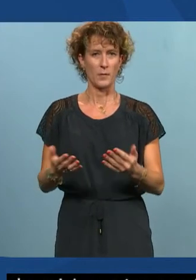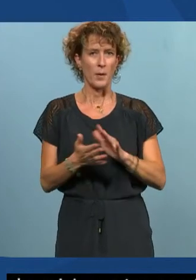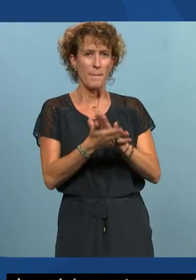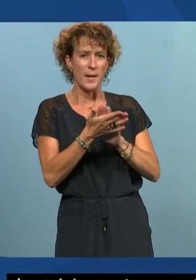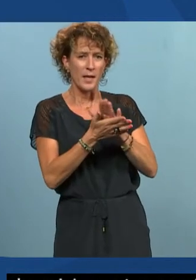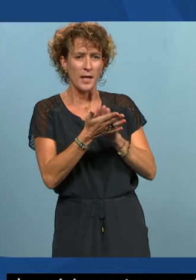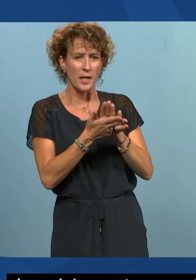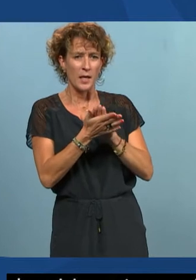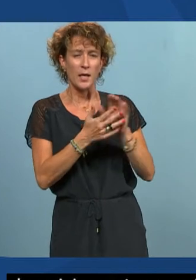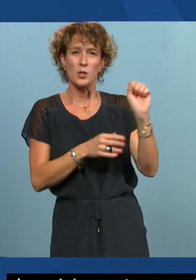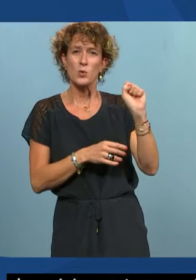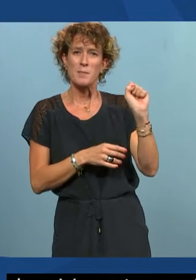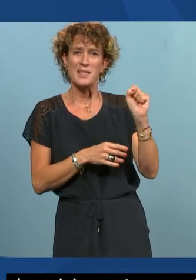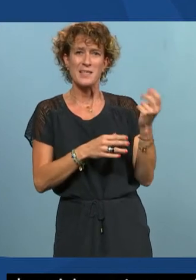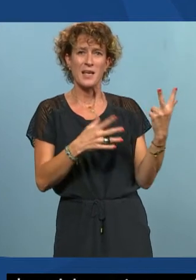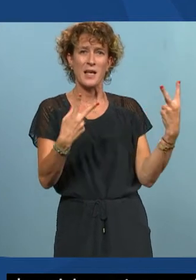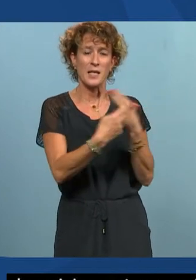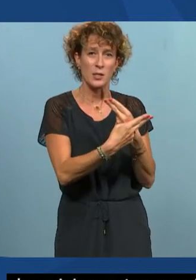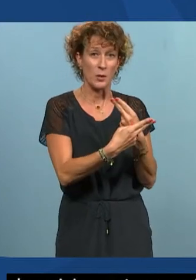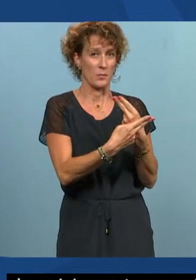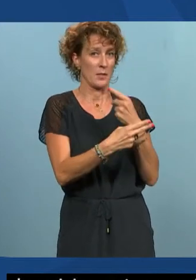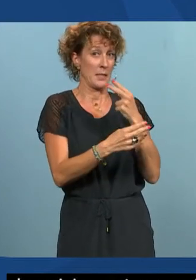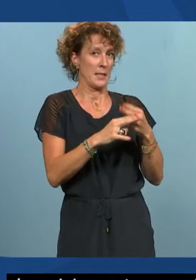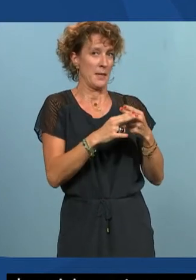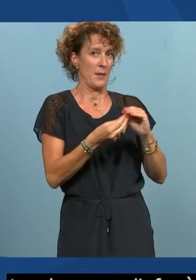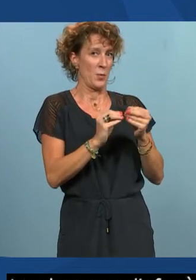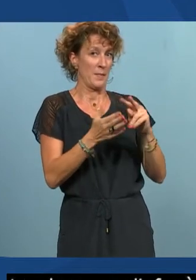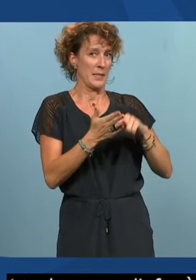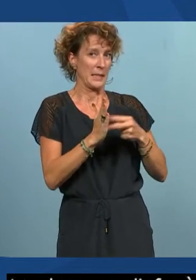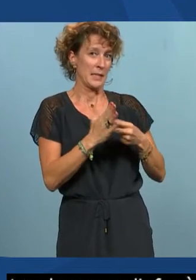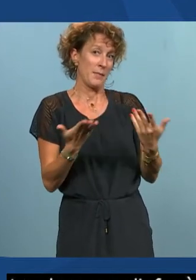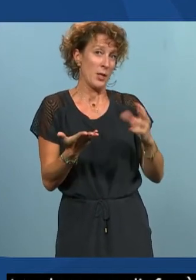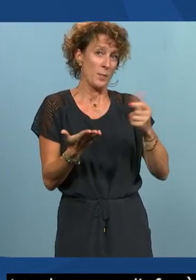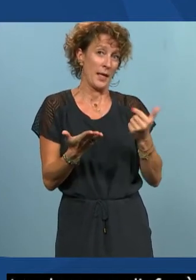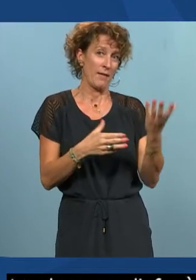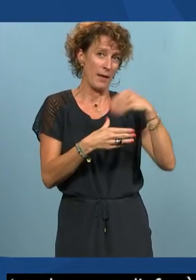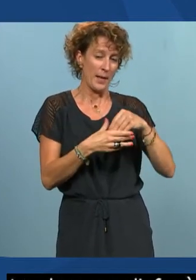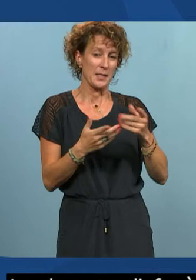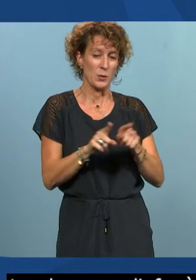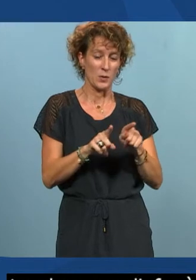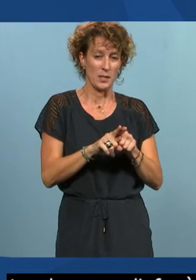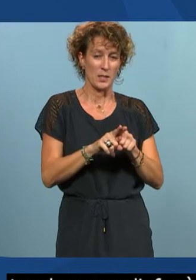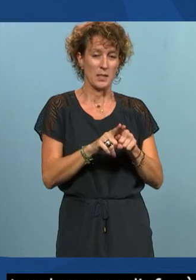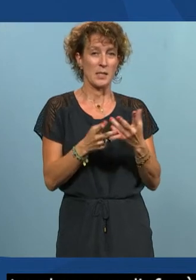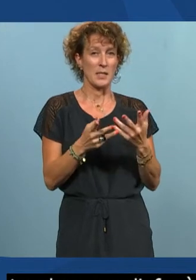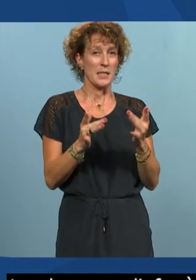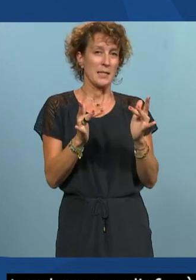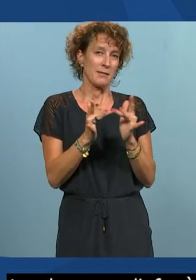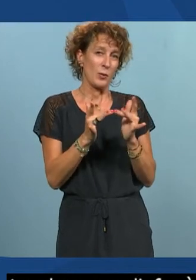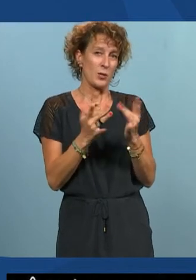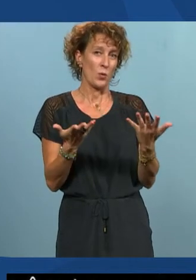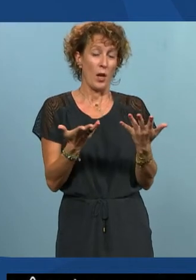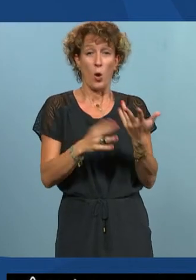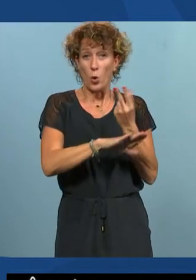Excusez Sébastien, interruption, on appelle ça de la technique. Oui, évidemment, le numérique, c'est aussi des tuyaux et c'est aussi des connexions. Alors, on